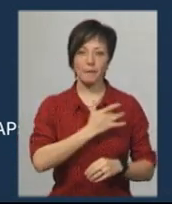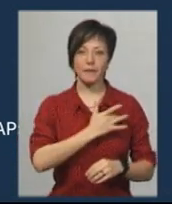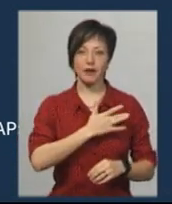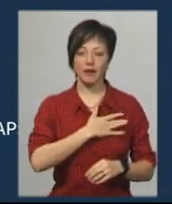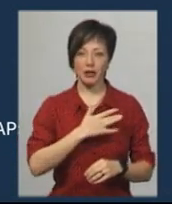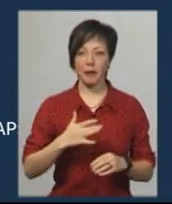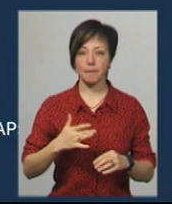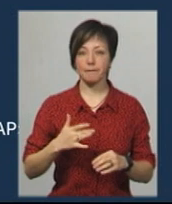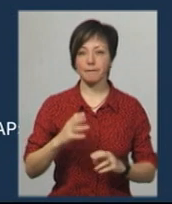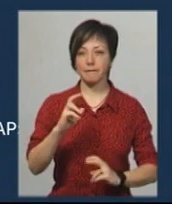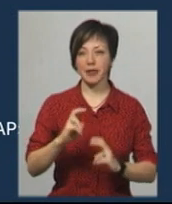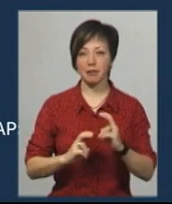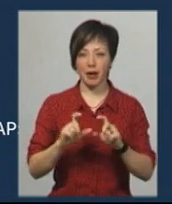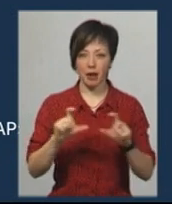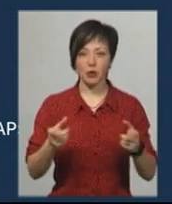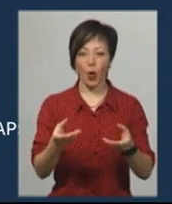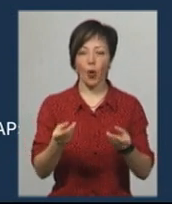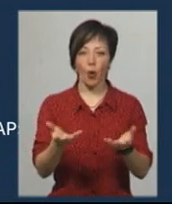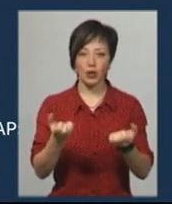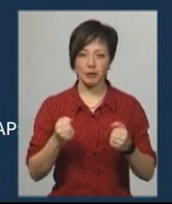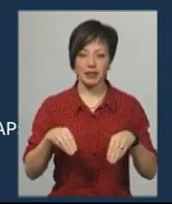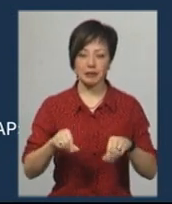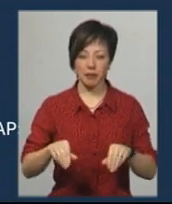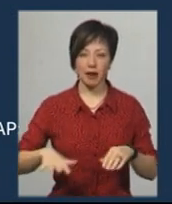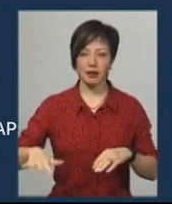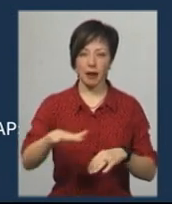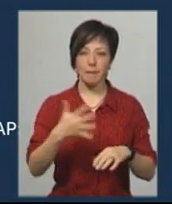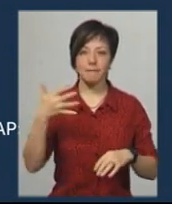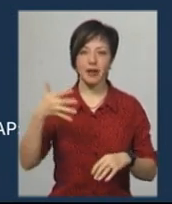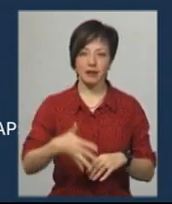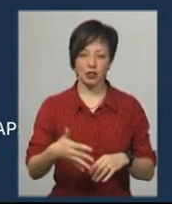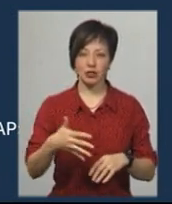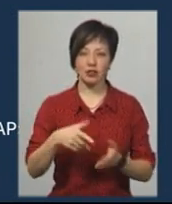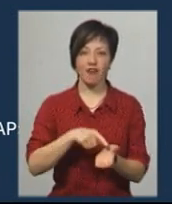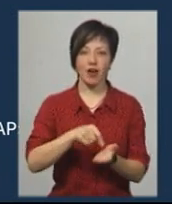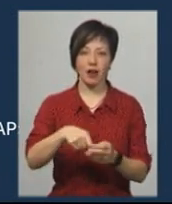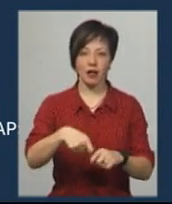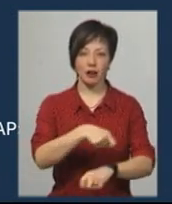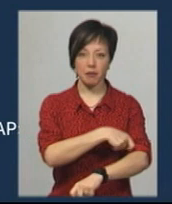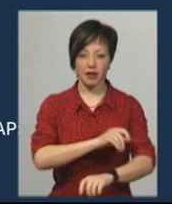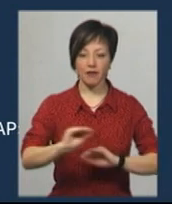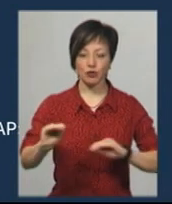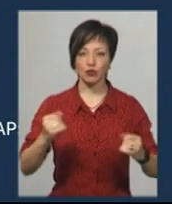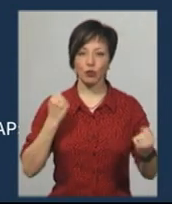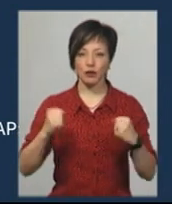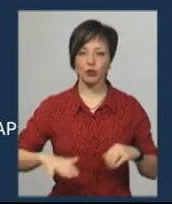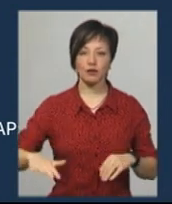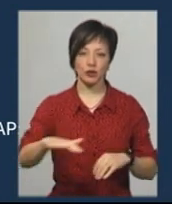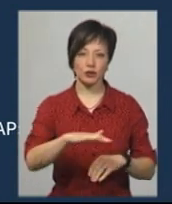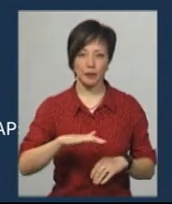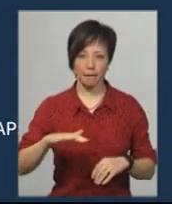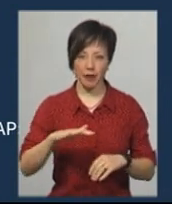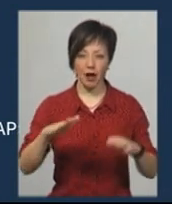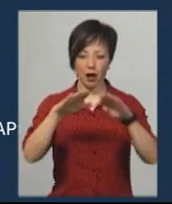Турк» отримало земельну ділянку площою 5 тисяч квадратних метрів від влаштування спортивного майданчика критого депу з